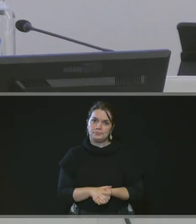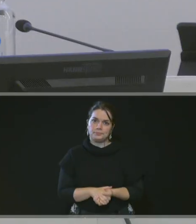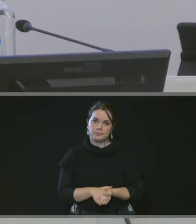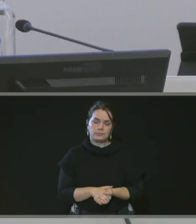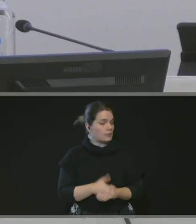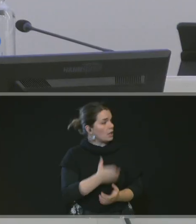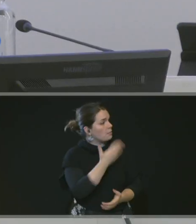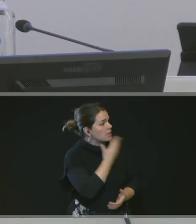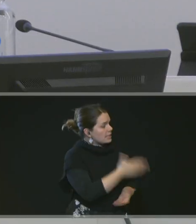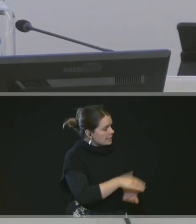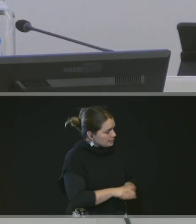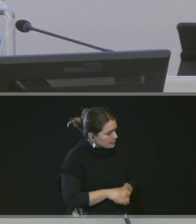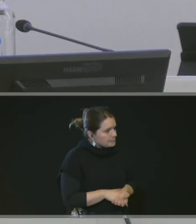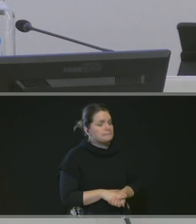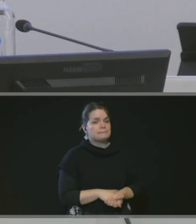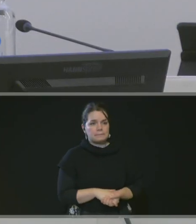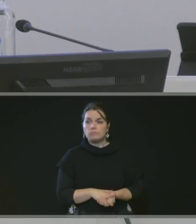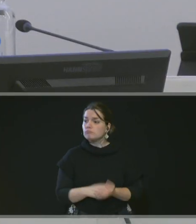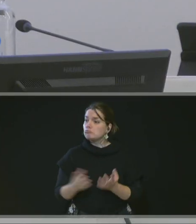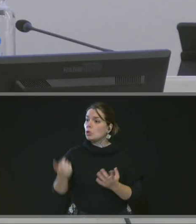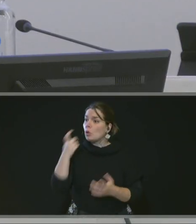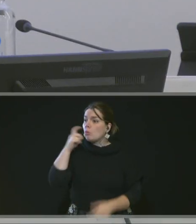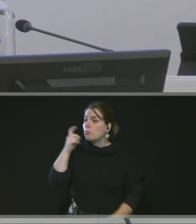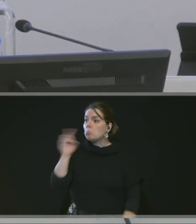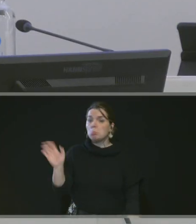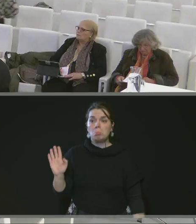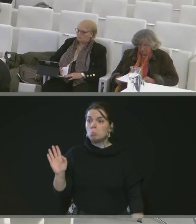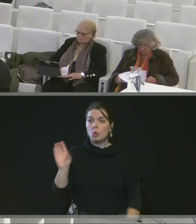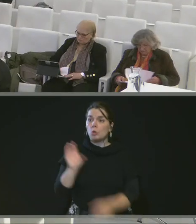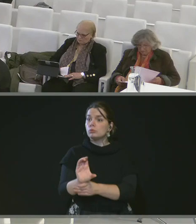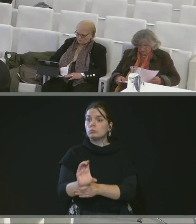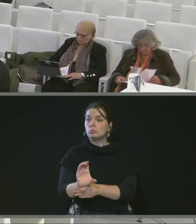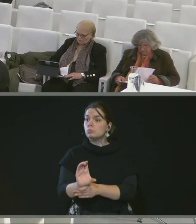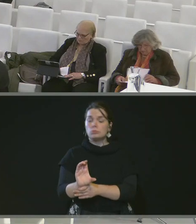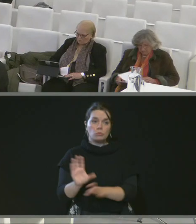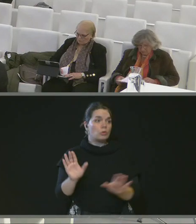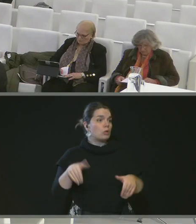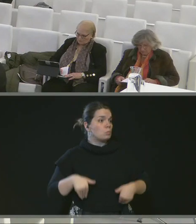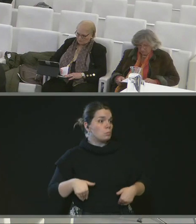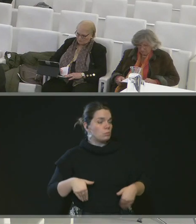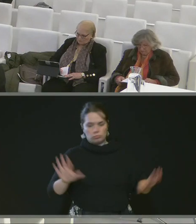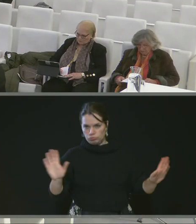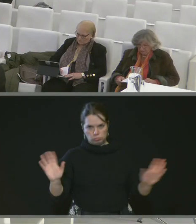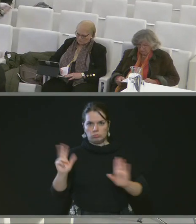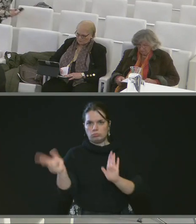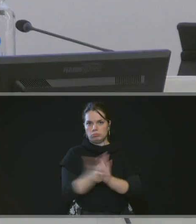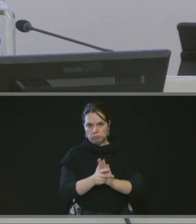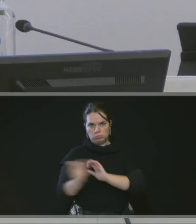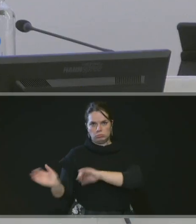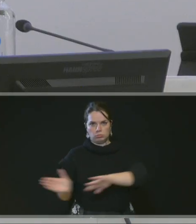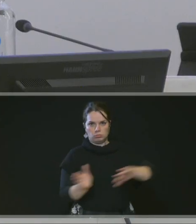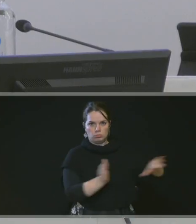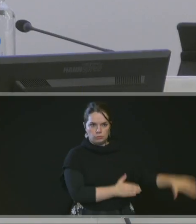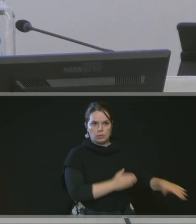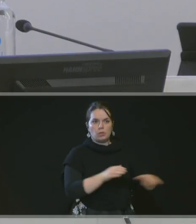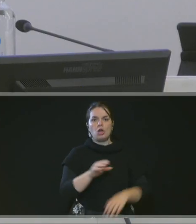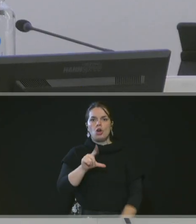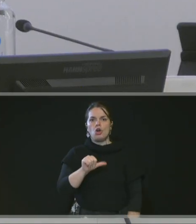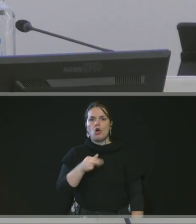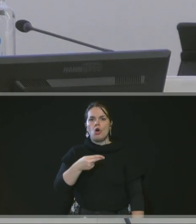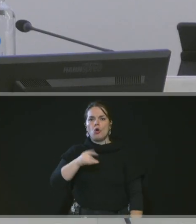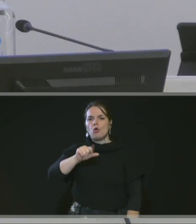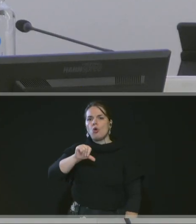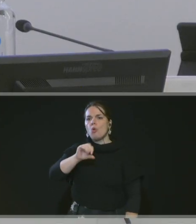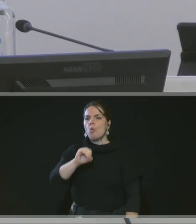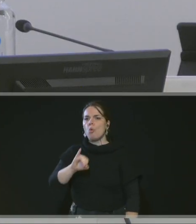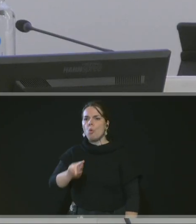Merci. Pas de commentaires, pas de vote contre, pas d'abstention. Unanimité. passe à Hugo Langlois. Je n